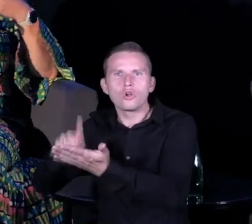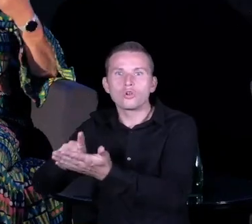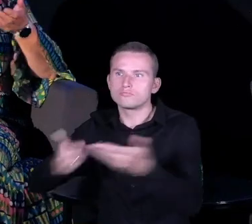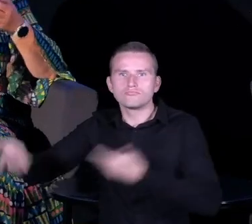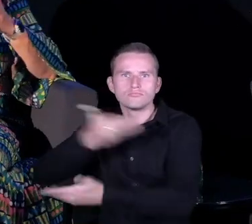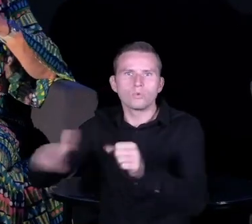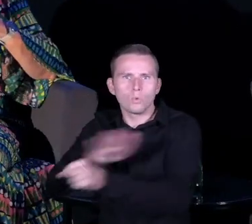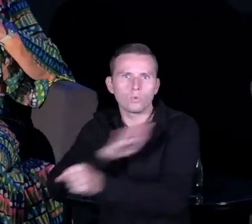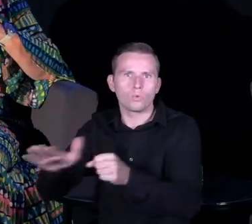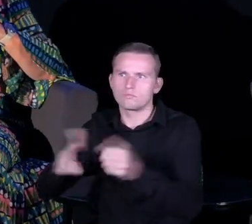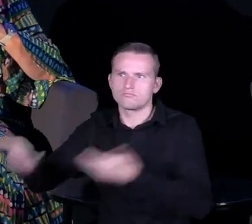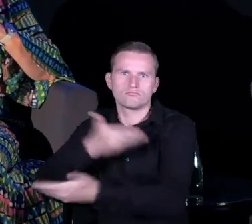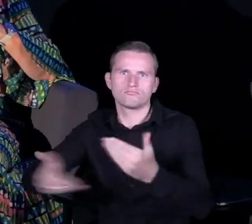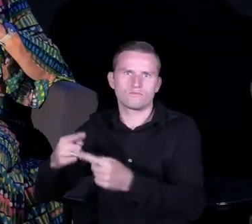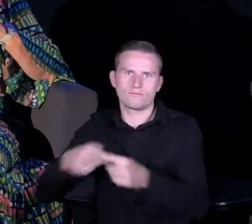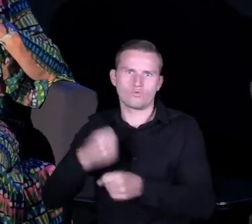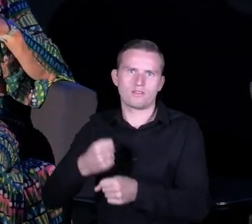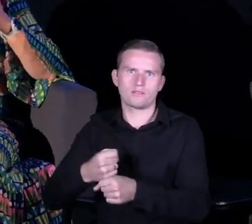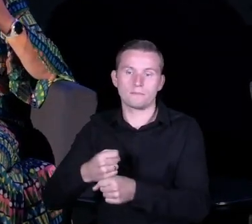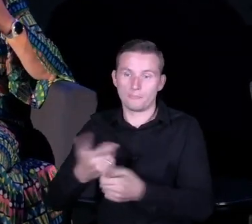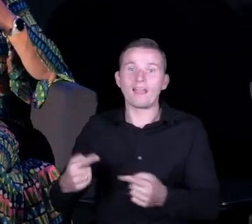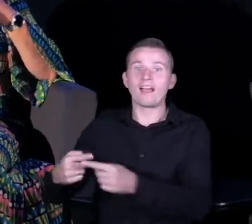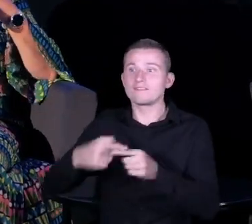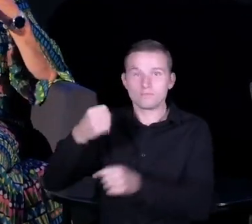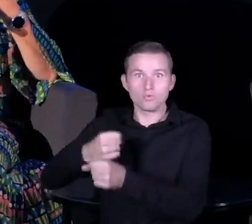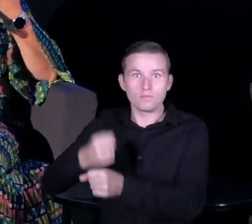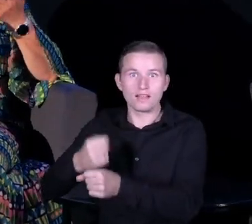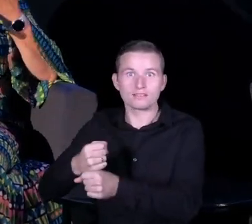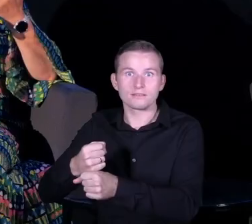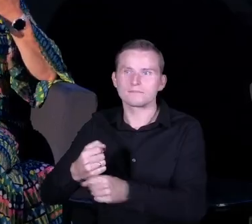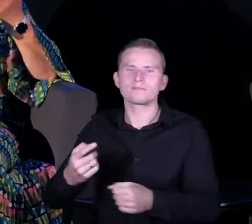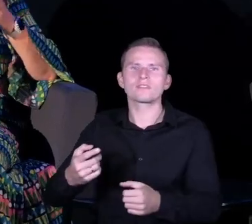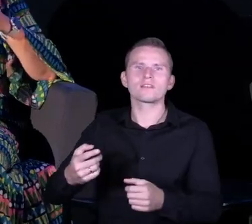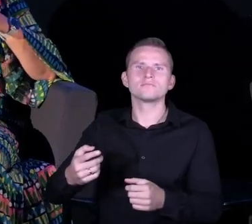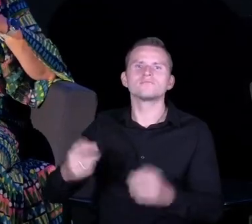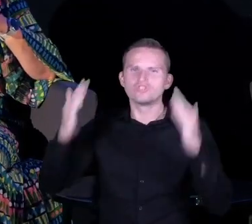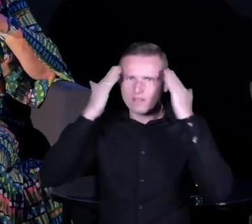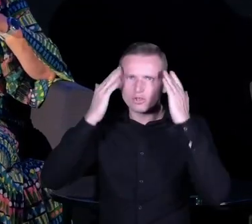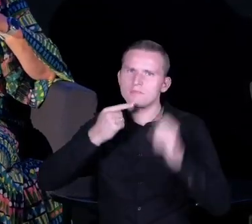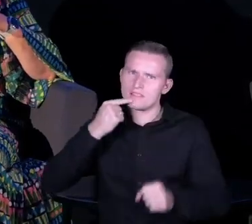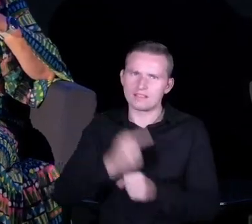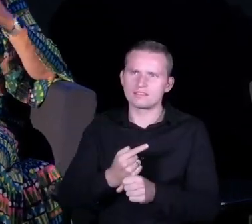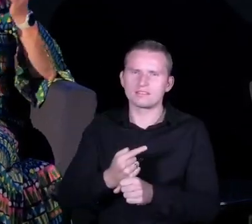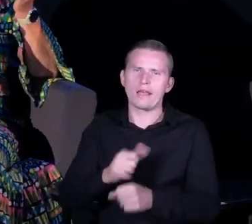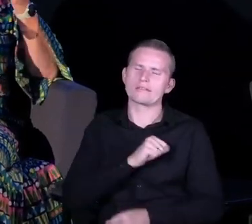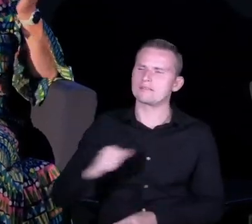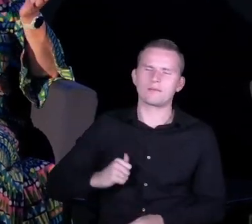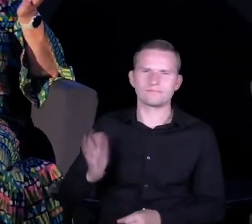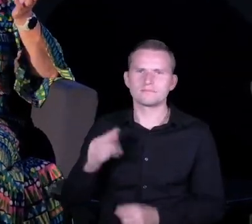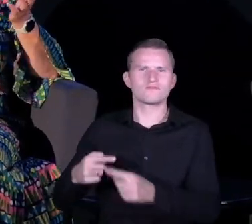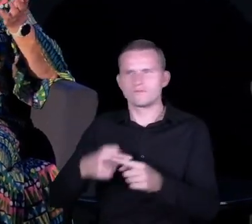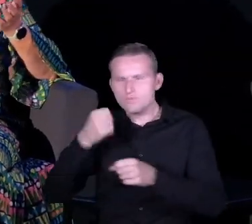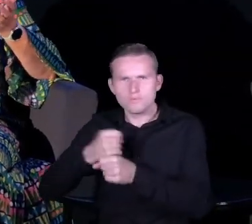zaczęliśmy budować, a świadomie zaczęliśmy współpracować ze sobą w Radowie Małym, nie wiem,